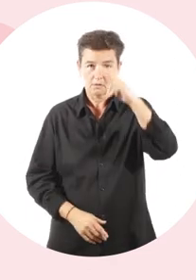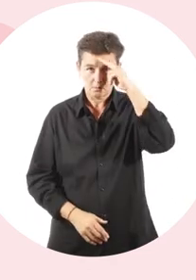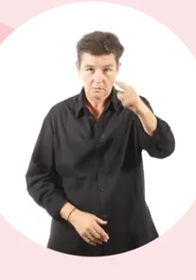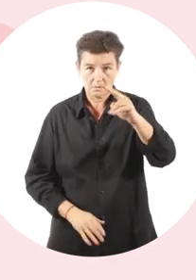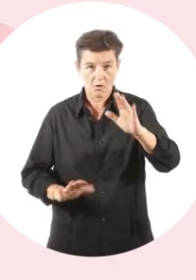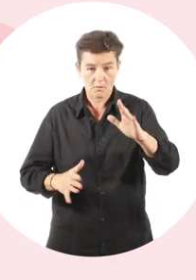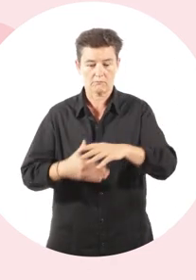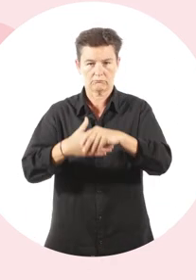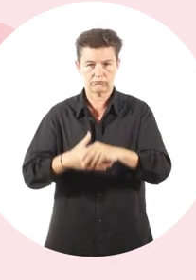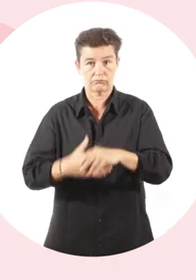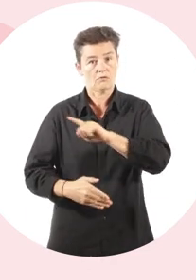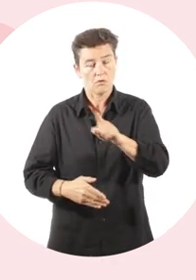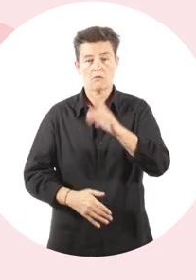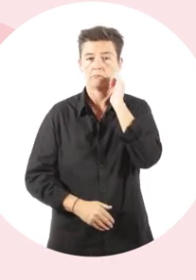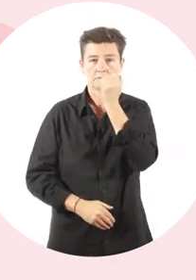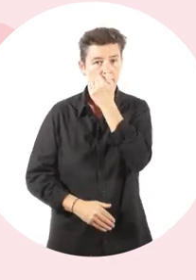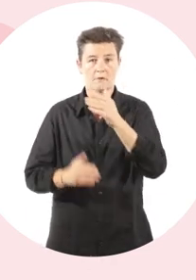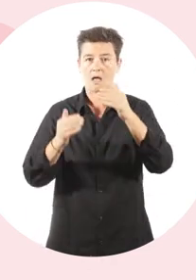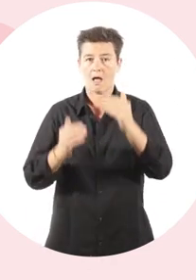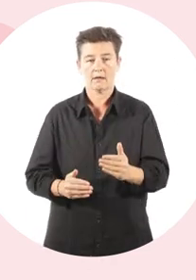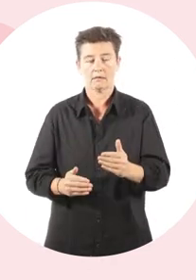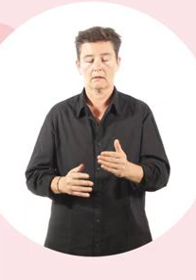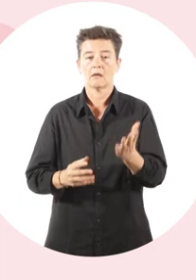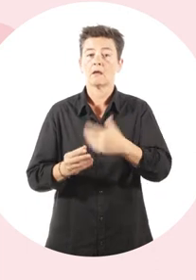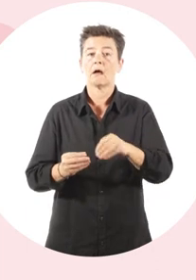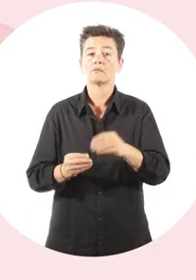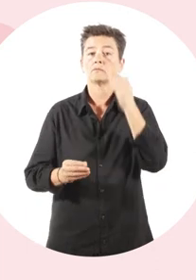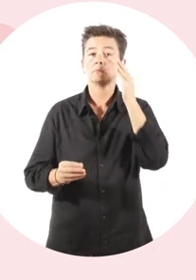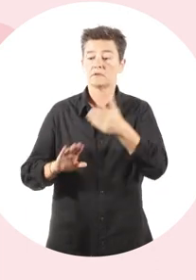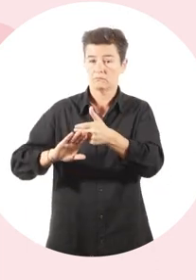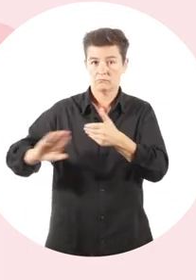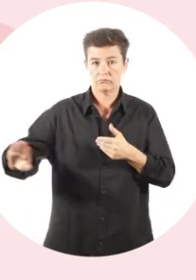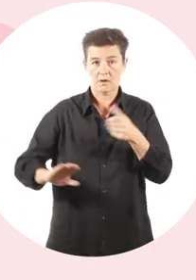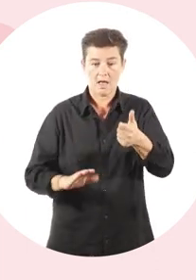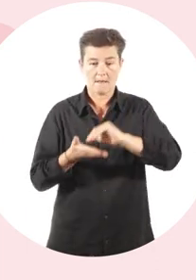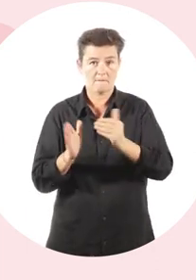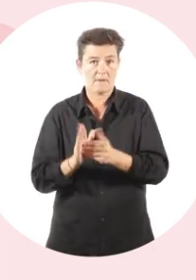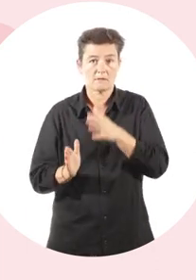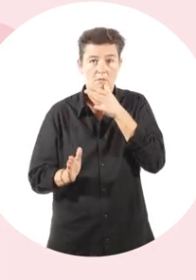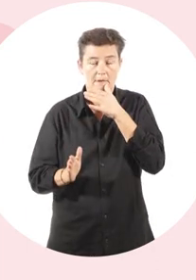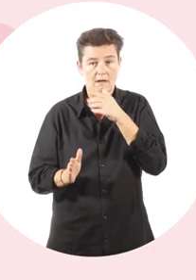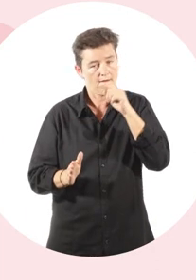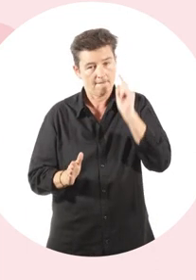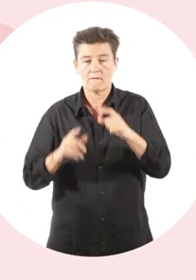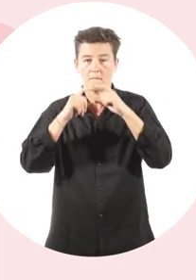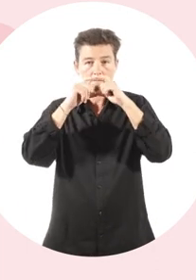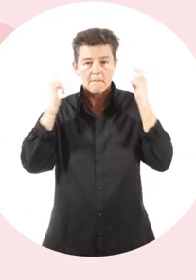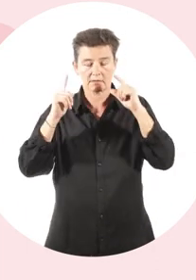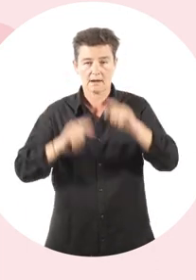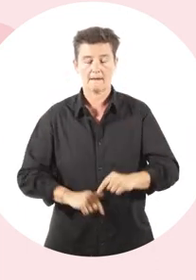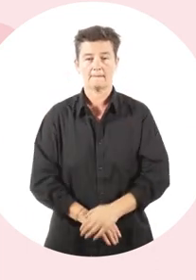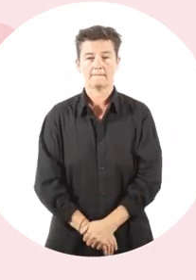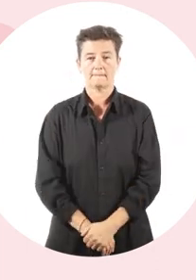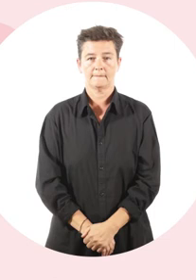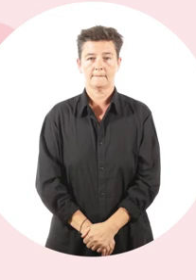autres. Saluer sans serrer la main et arrêter les embrassades. Et en complément de ces mesures, portez un masque quand la